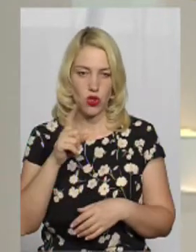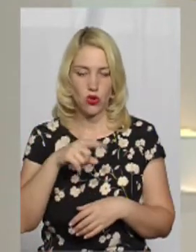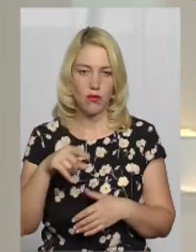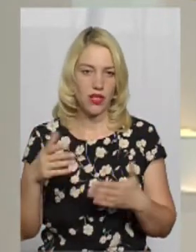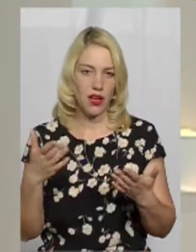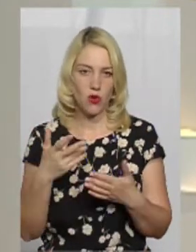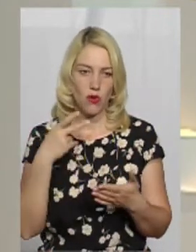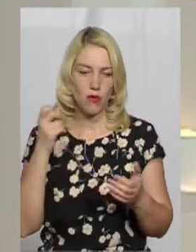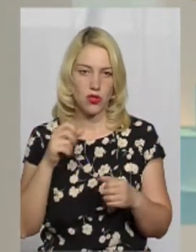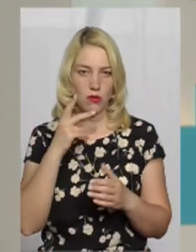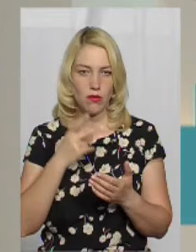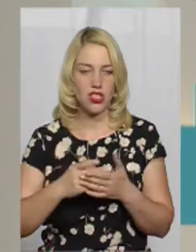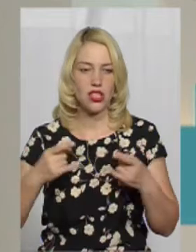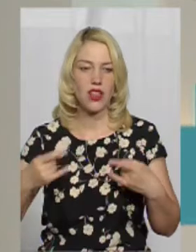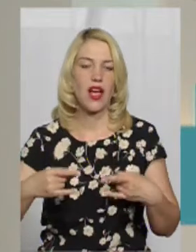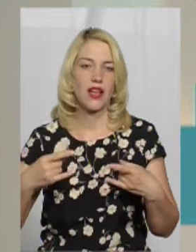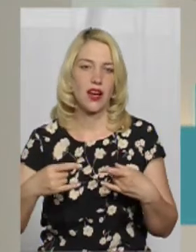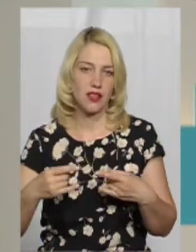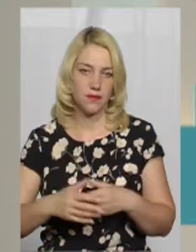номер якого побачите на екрані.